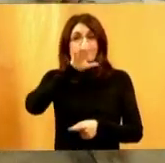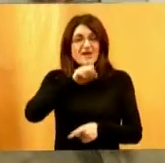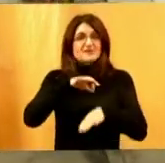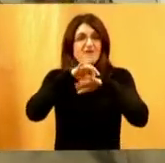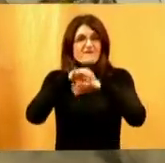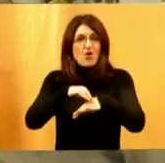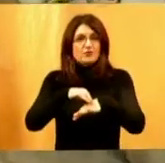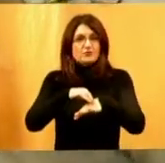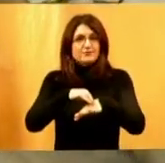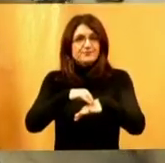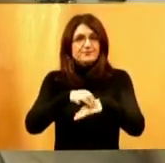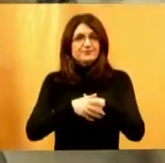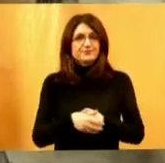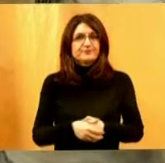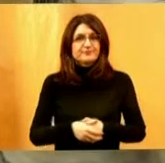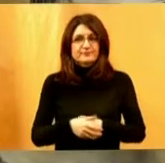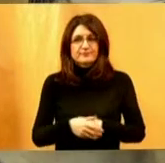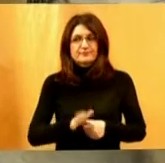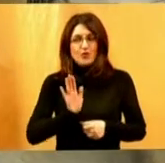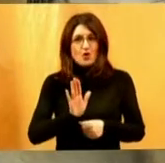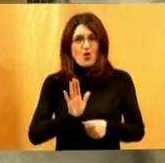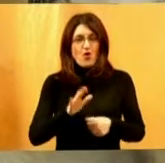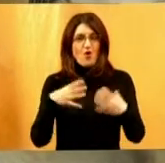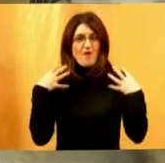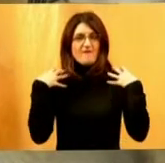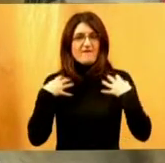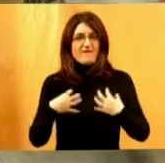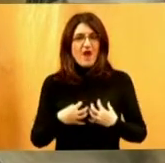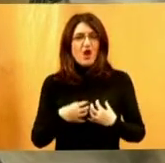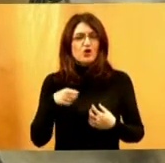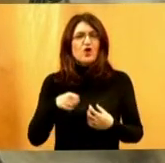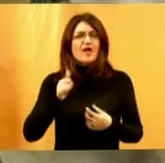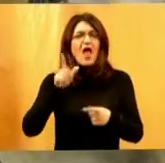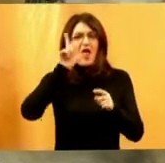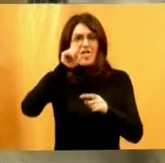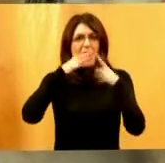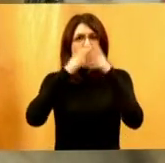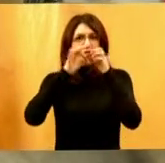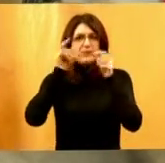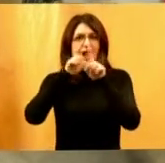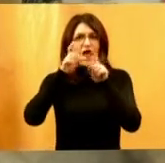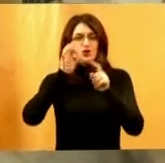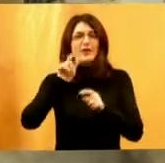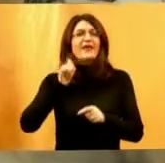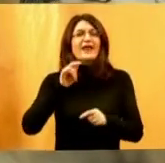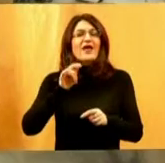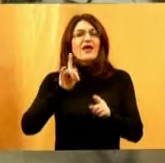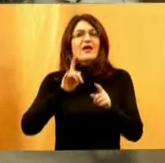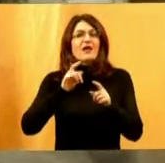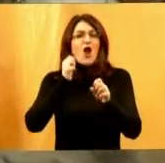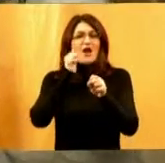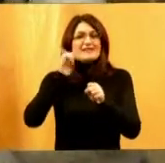prvo je ovog stila. Uglavnom su to labradori ili golden retrieveri, ali